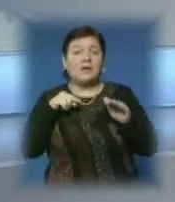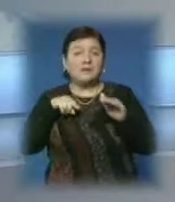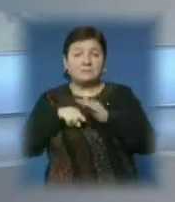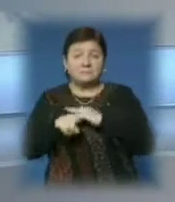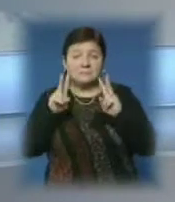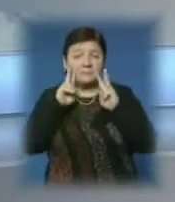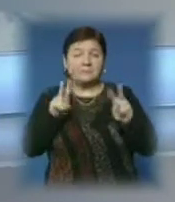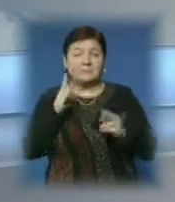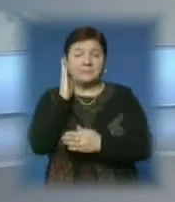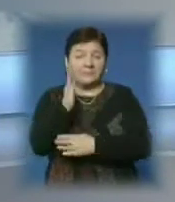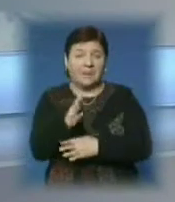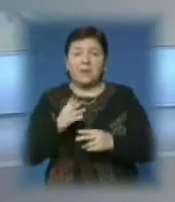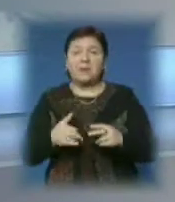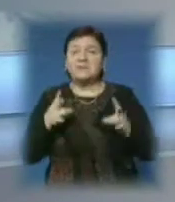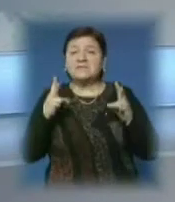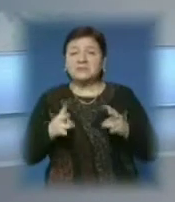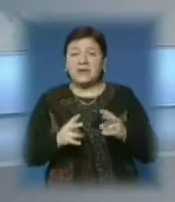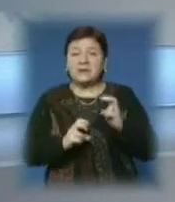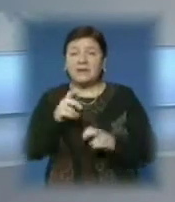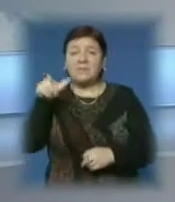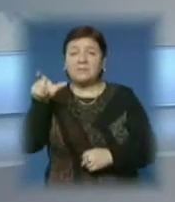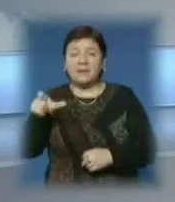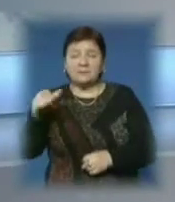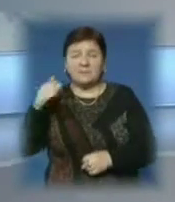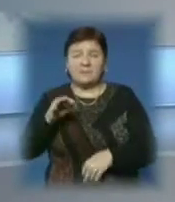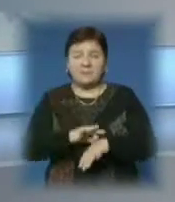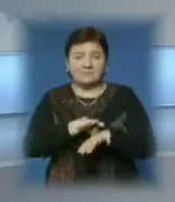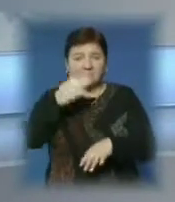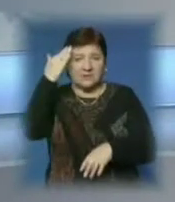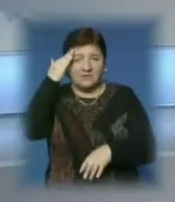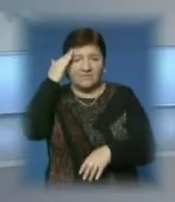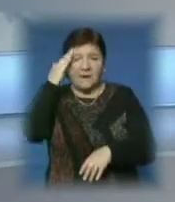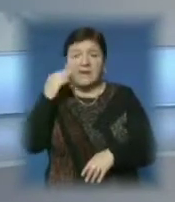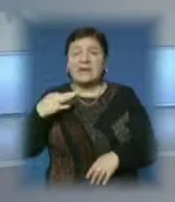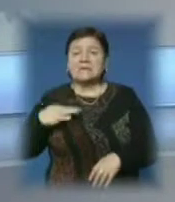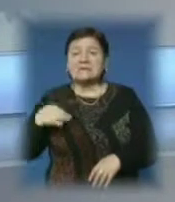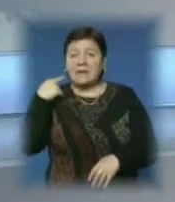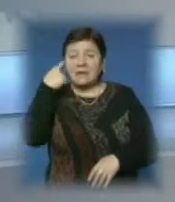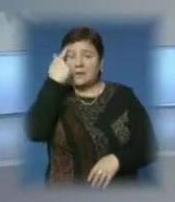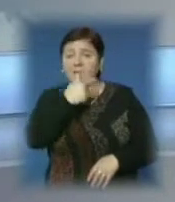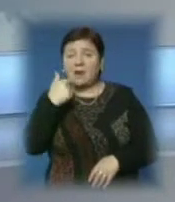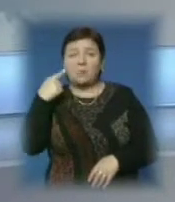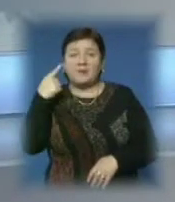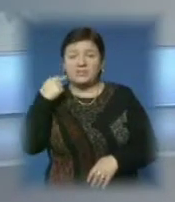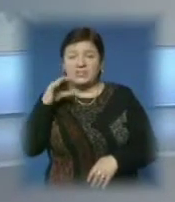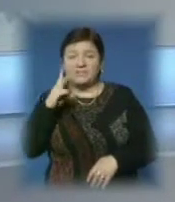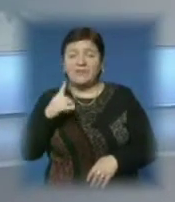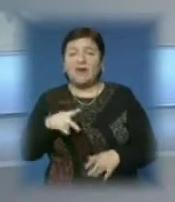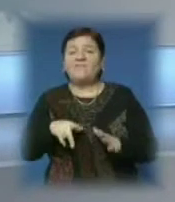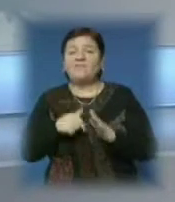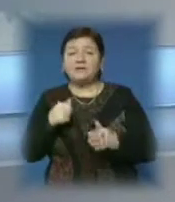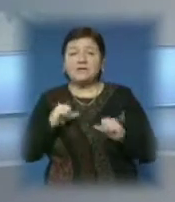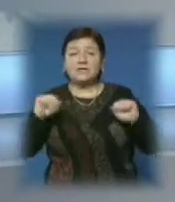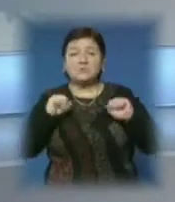напрямку. Постраждалий підприємець отримав забійну рану голови, його син – садне обличчя. З місця події правоохоронці вилучили